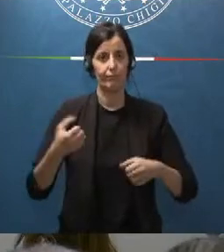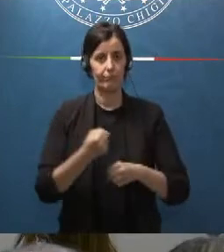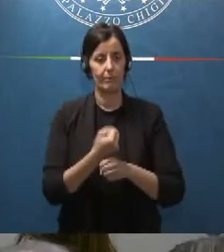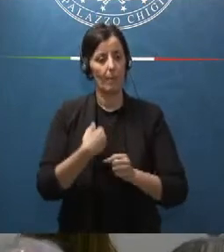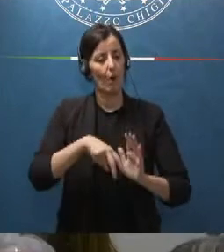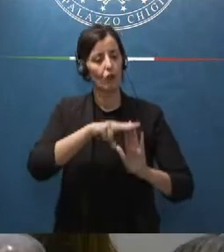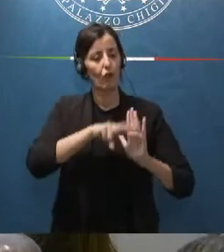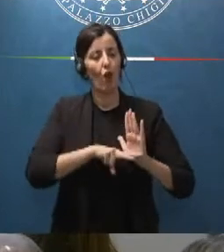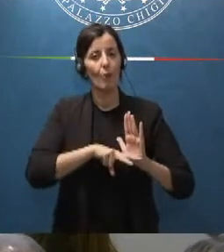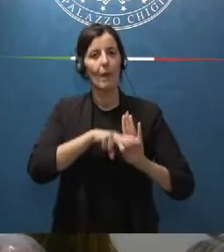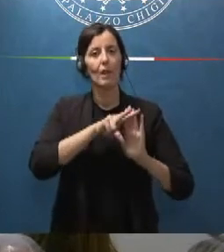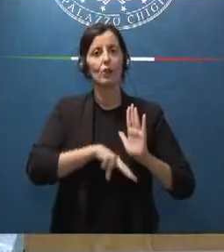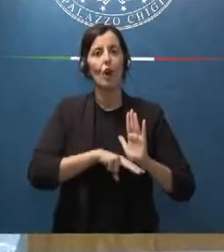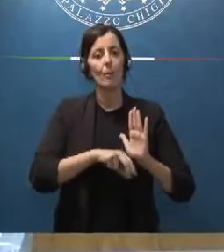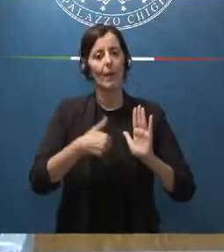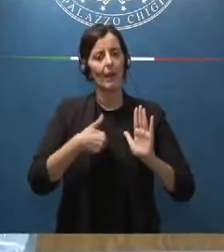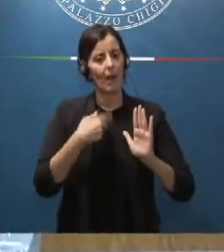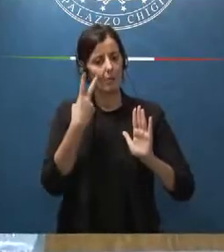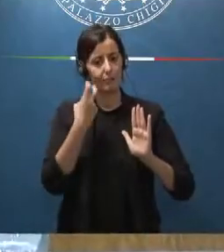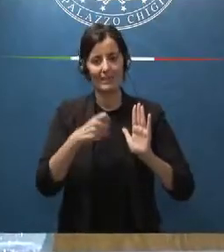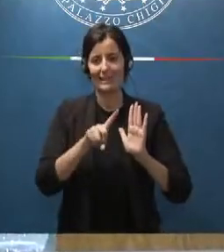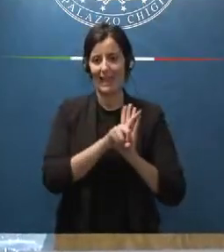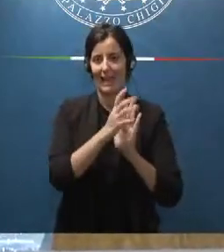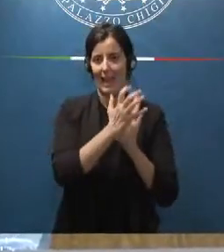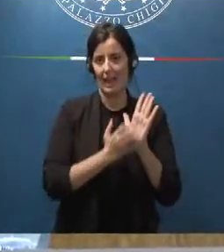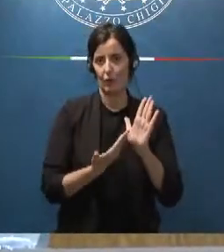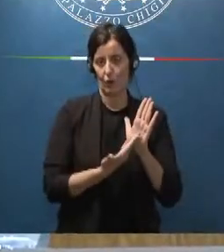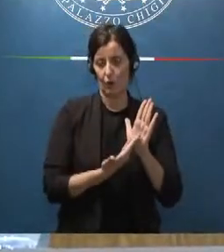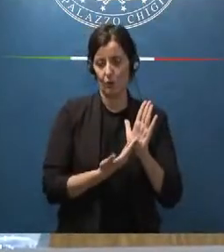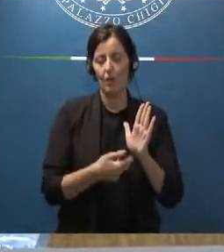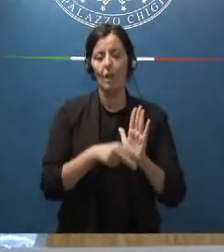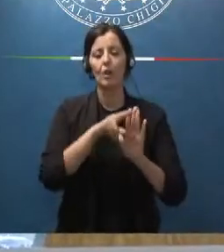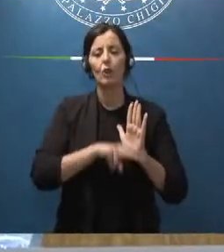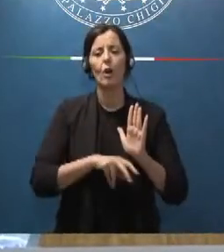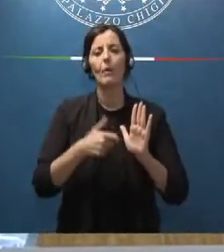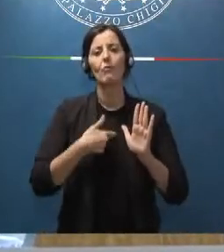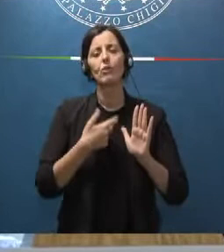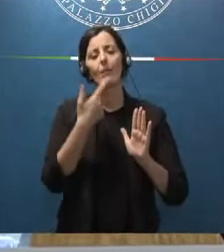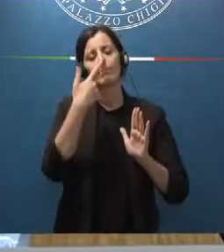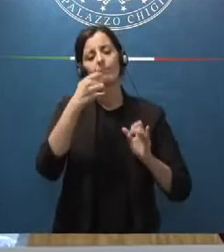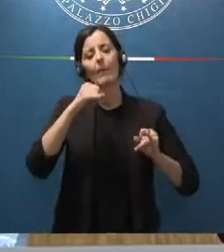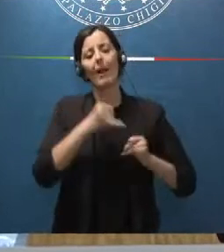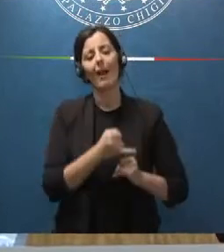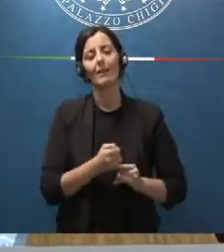norme che sono ospitate da questo decreto che hanno la caratteristica di